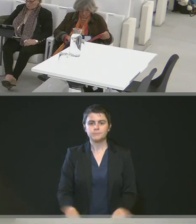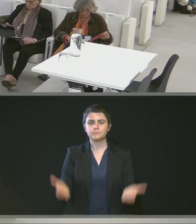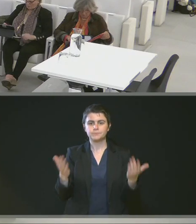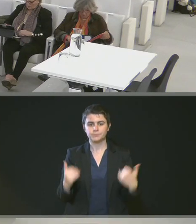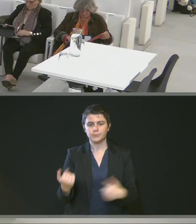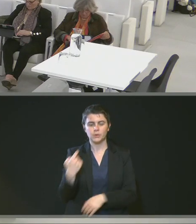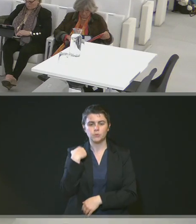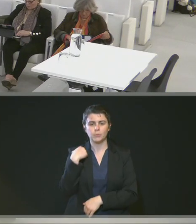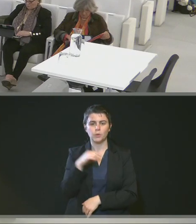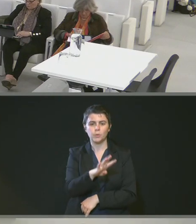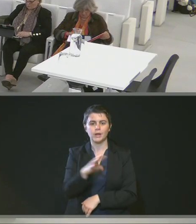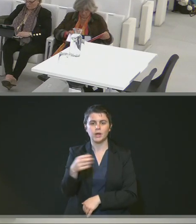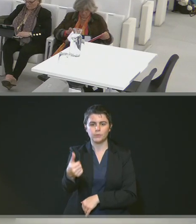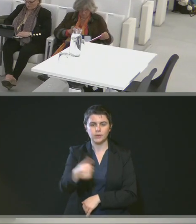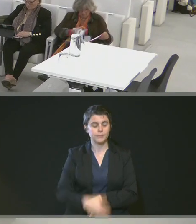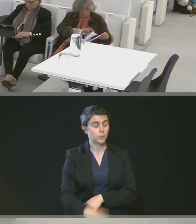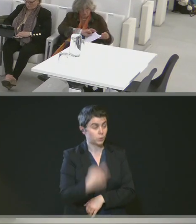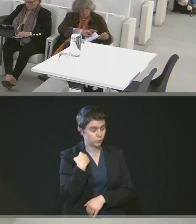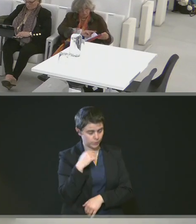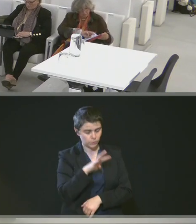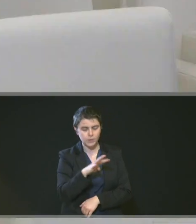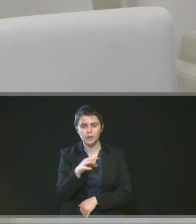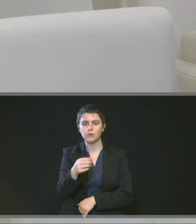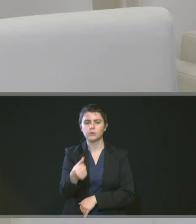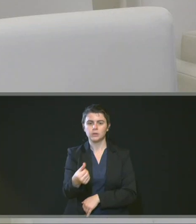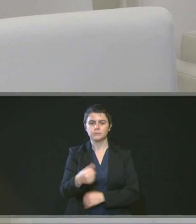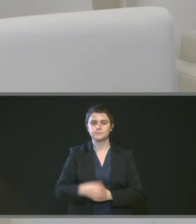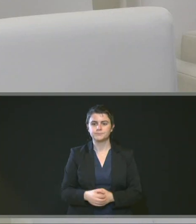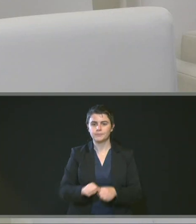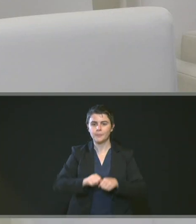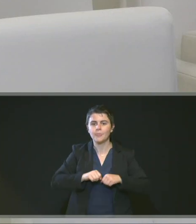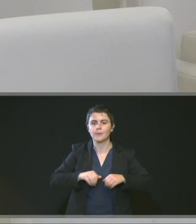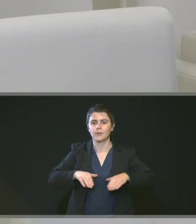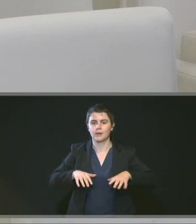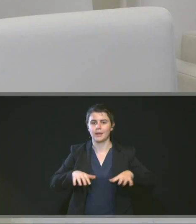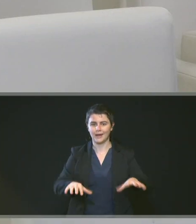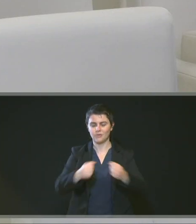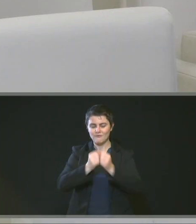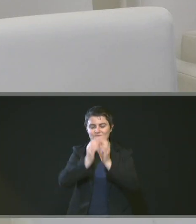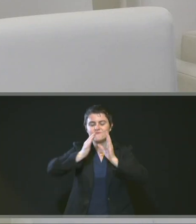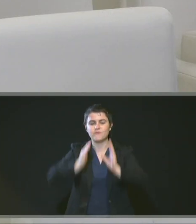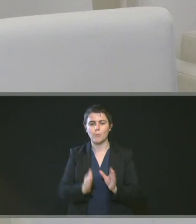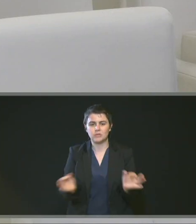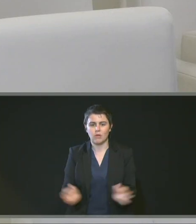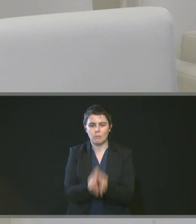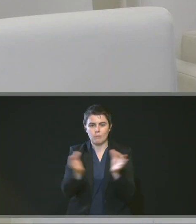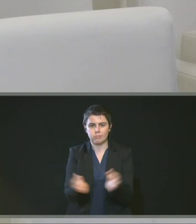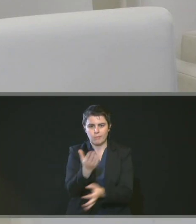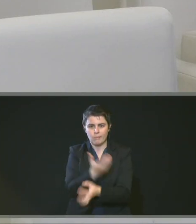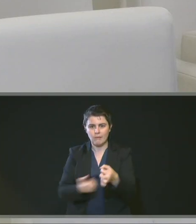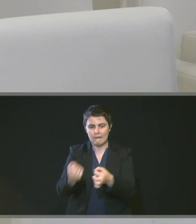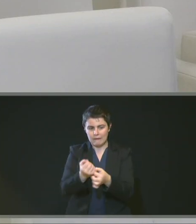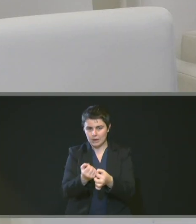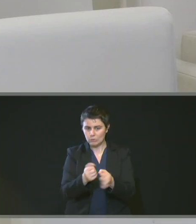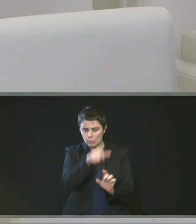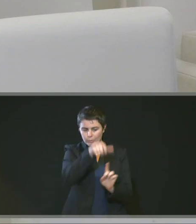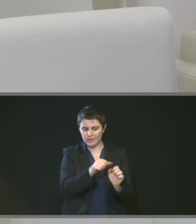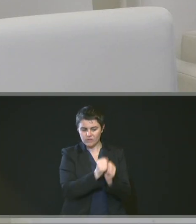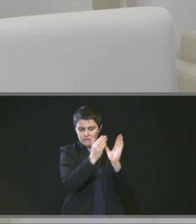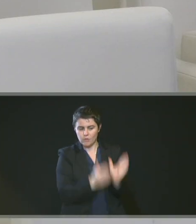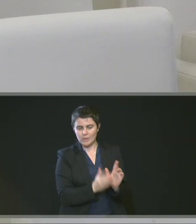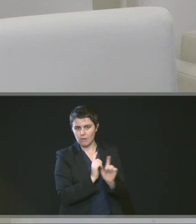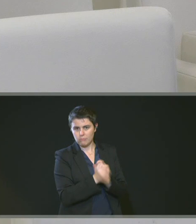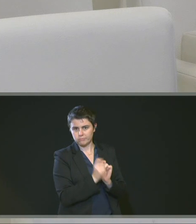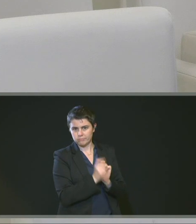Numéro 41. Numéro 41. C'est la création d'un réseau interne de formateurs occasionnels et d'indemnisation de ces formateurs. Donc, le projet de